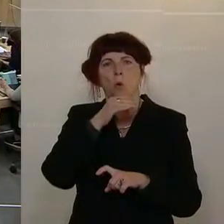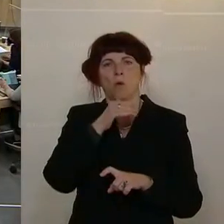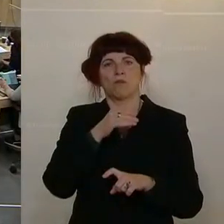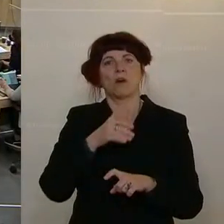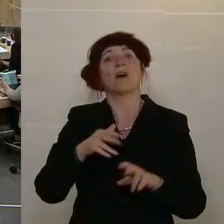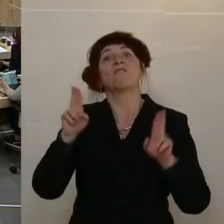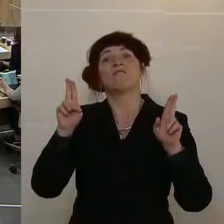eingemeldet. Danke.